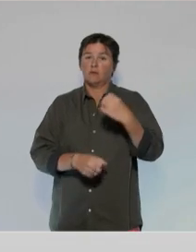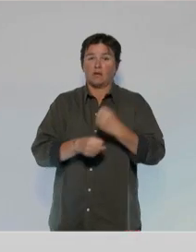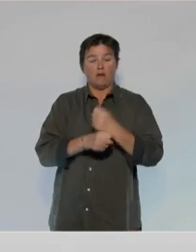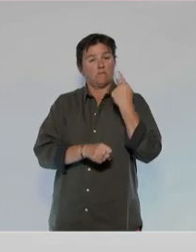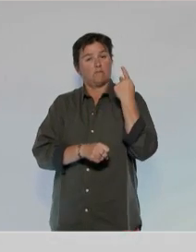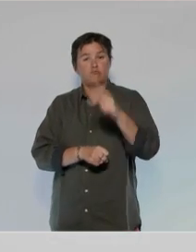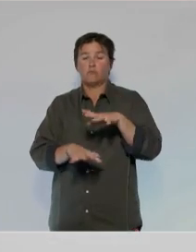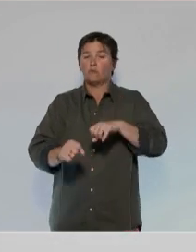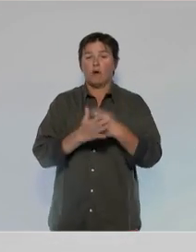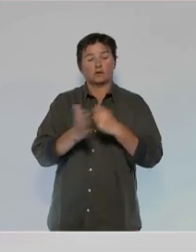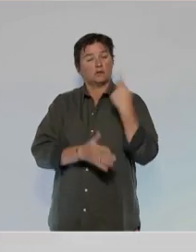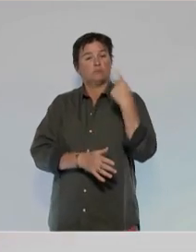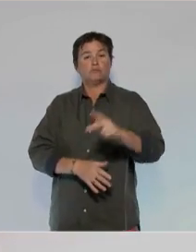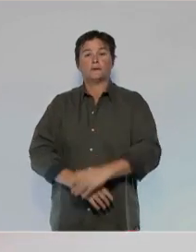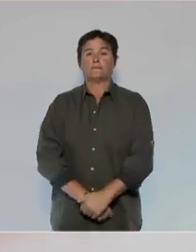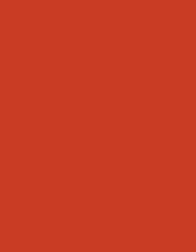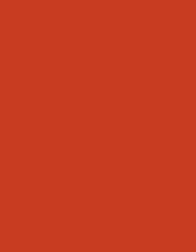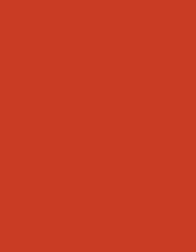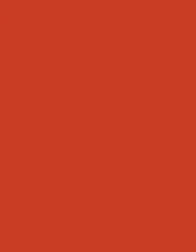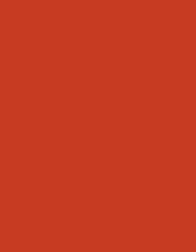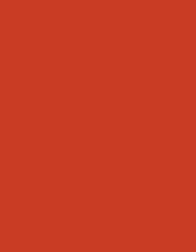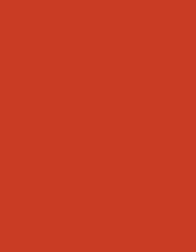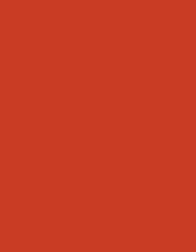pour votre travail, pour votre pouvoir d'achat.